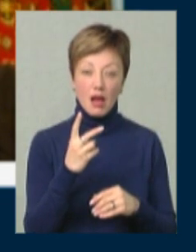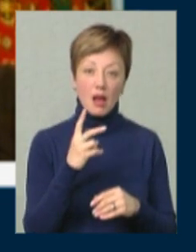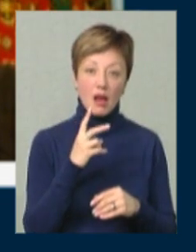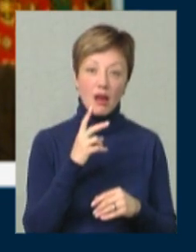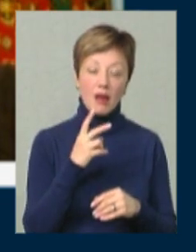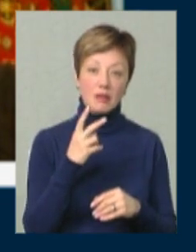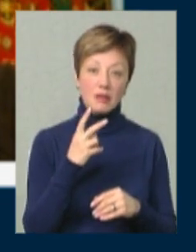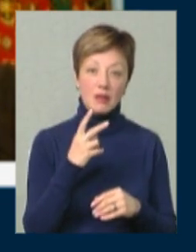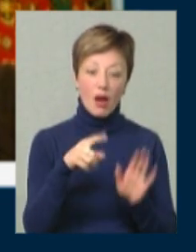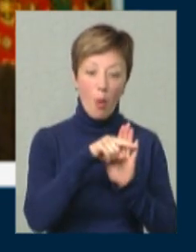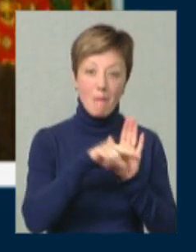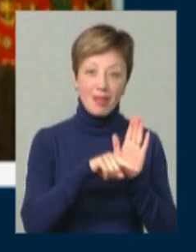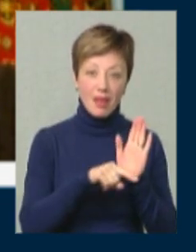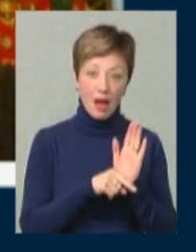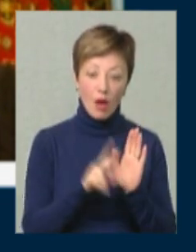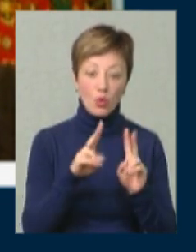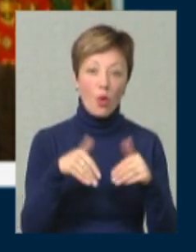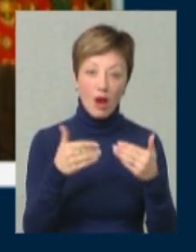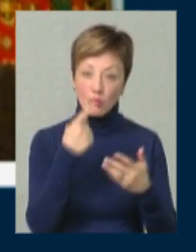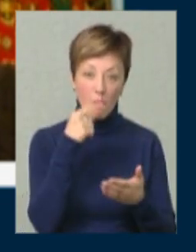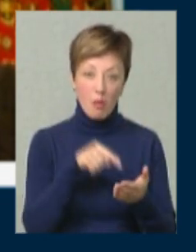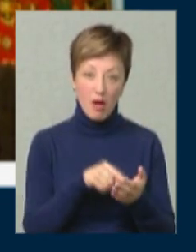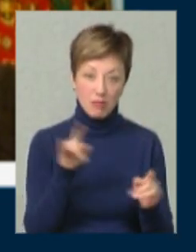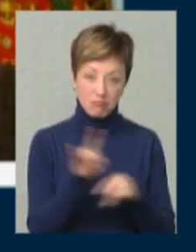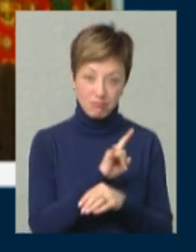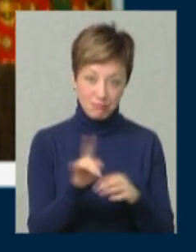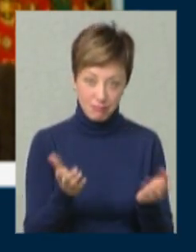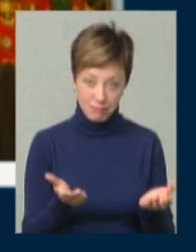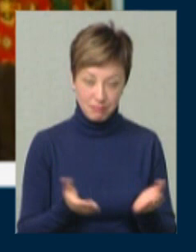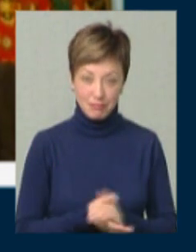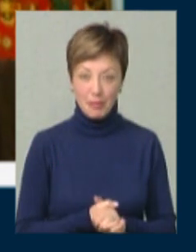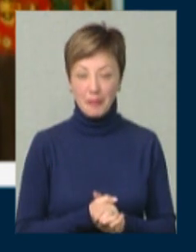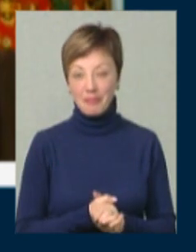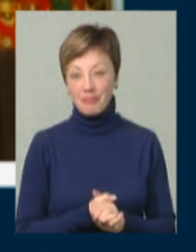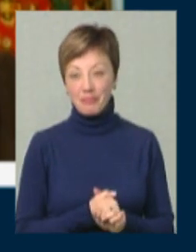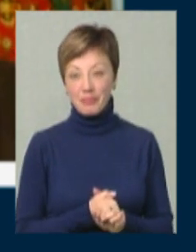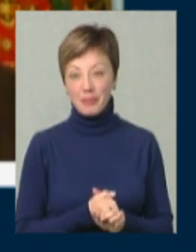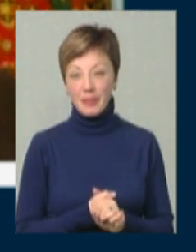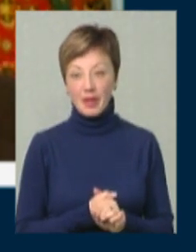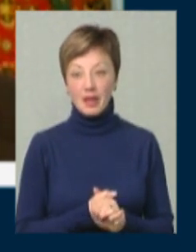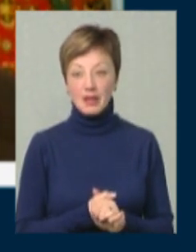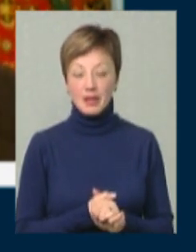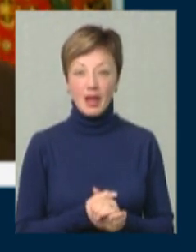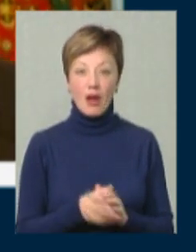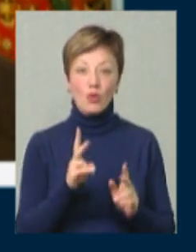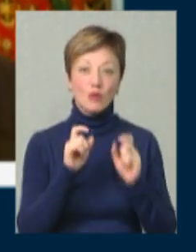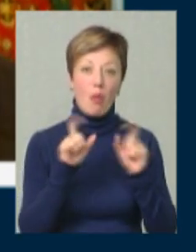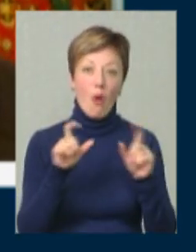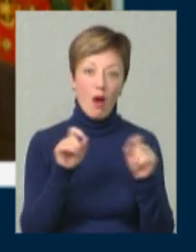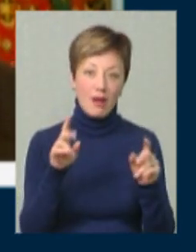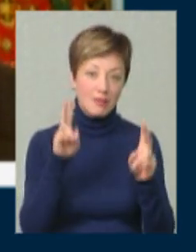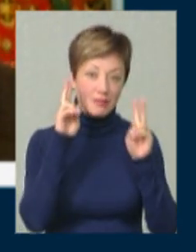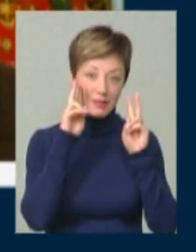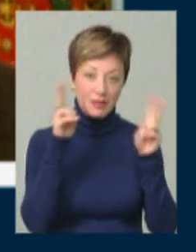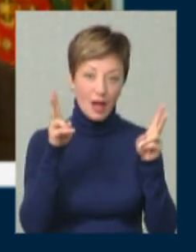порадника, який радить, щоб ви не попали на якогось тіктокера чи блогера, який не